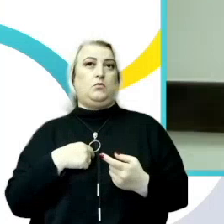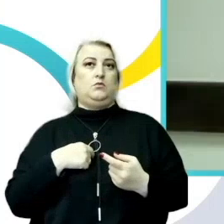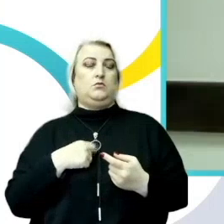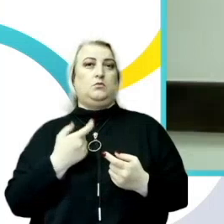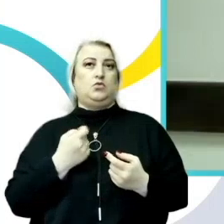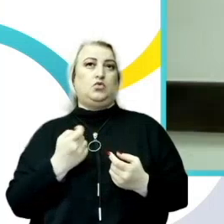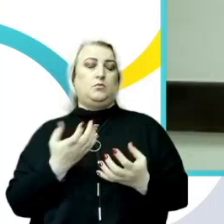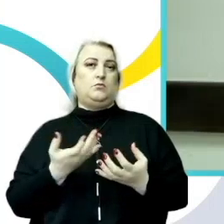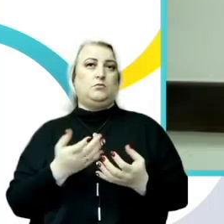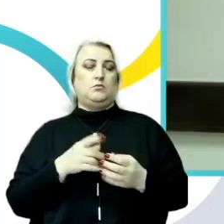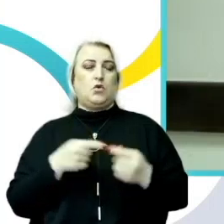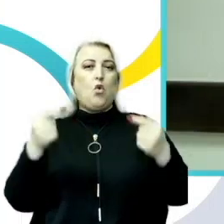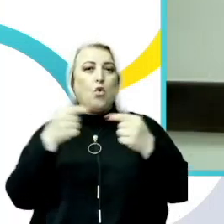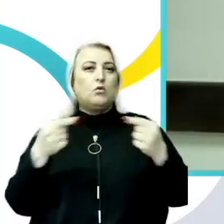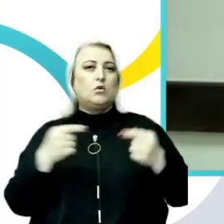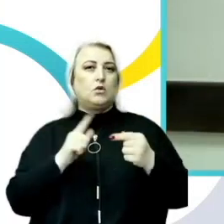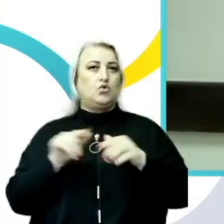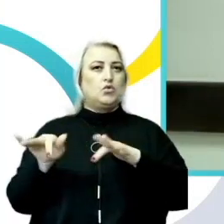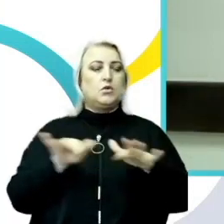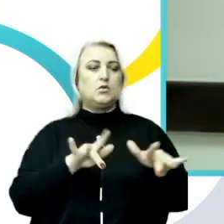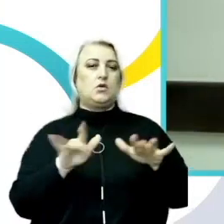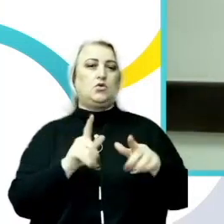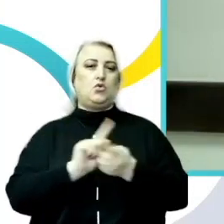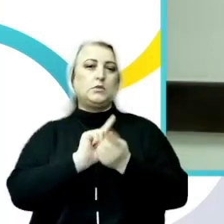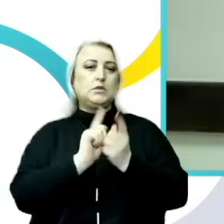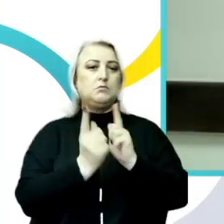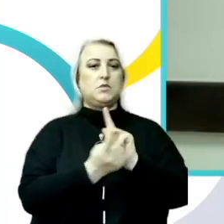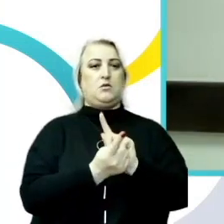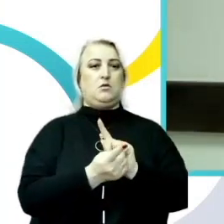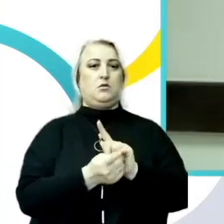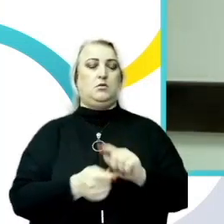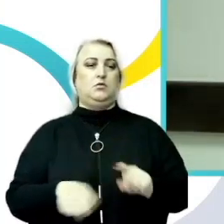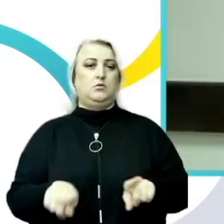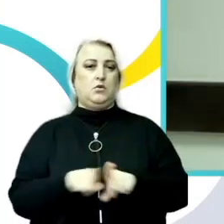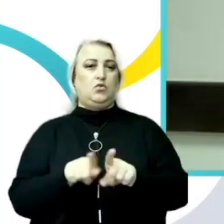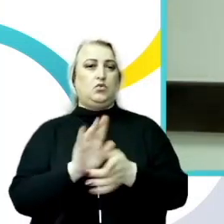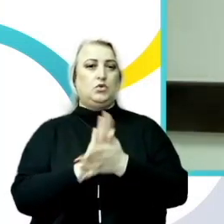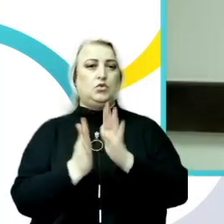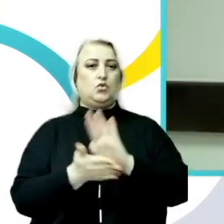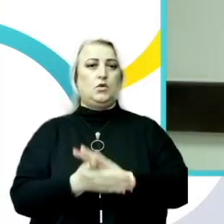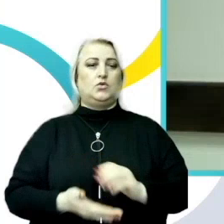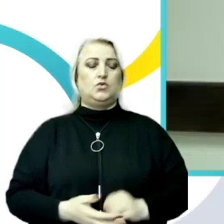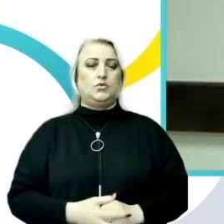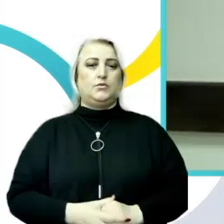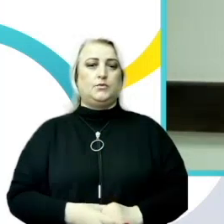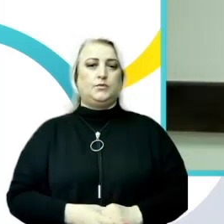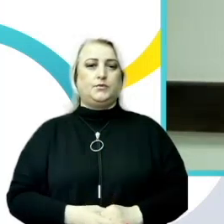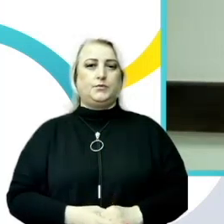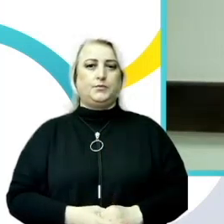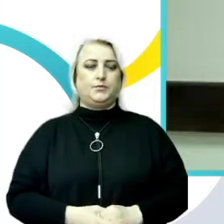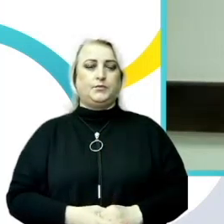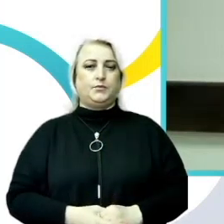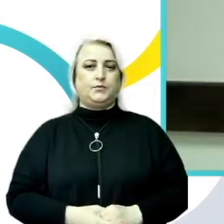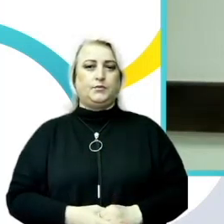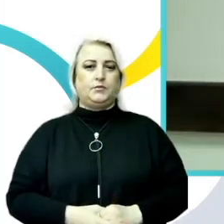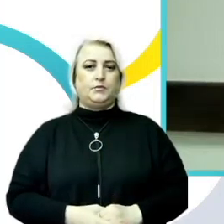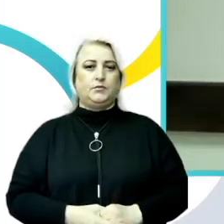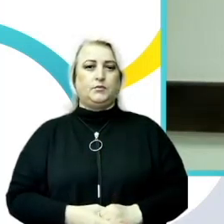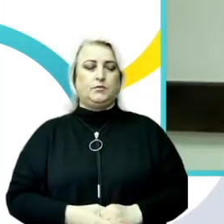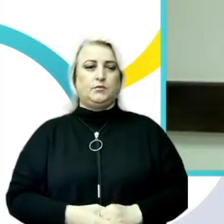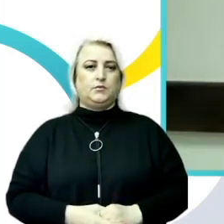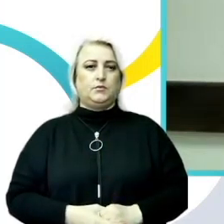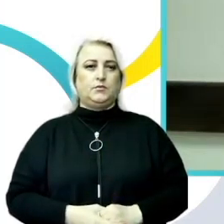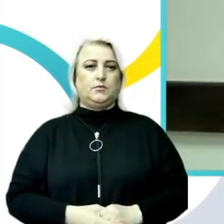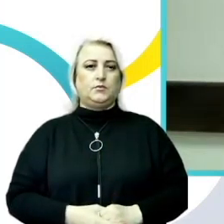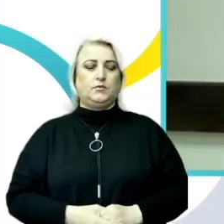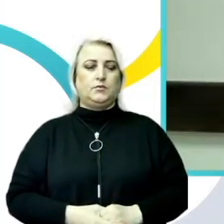măsuri pentru a stopa incidența fenomenul hărțuierii sexuale în sistemul educațional. Trecem mai departe